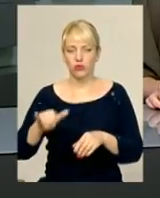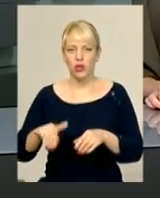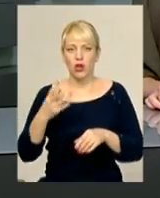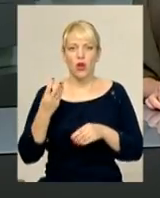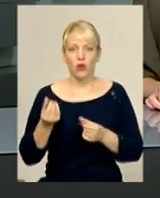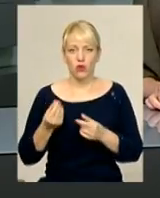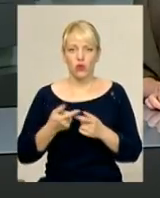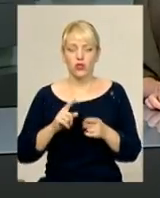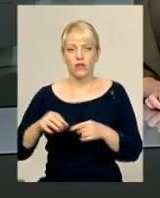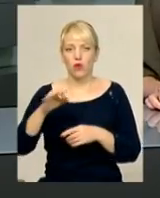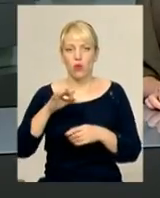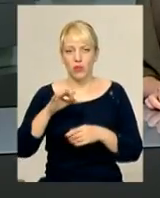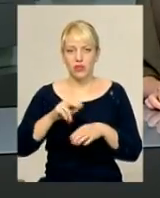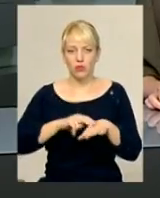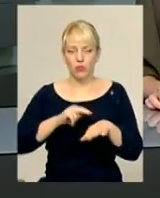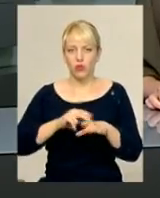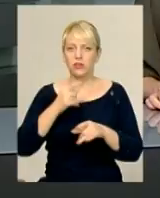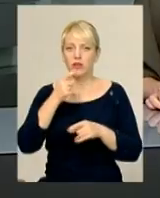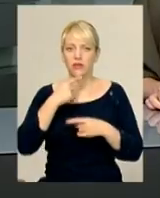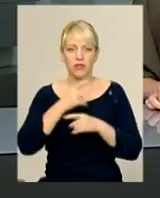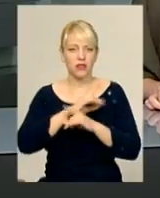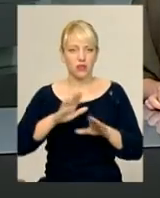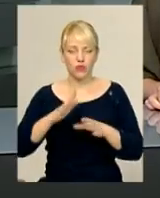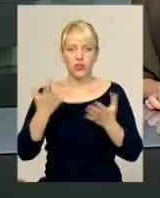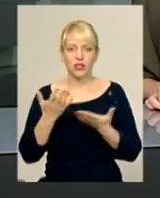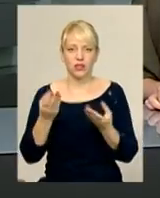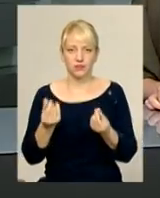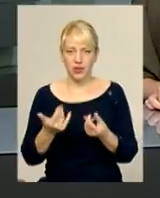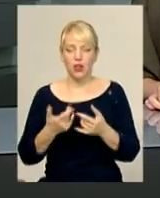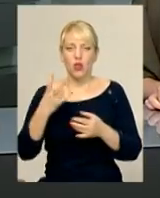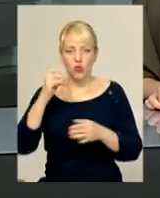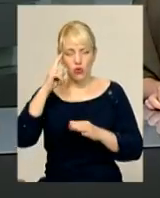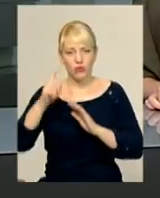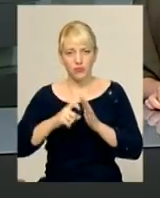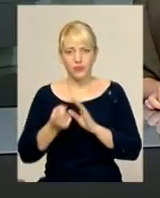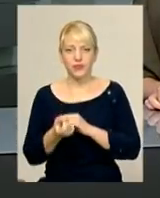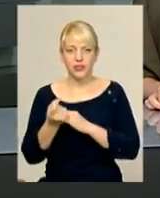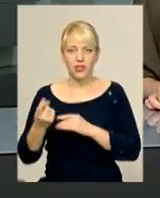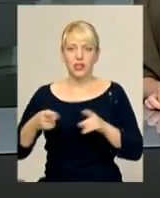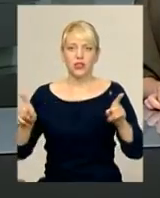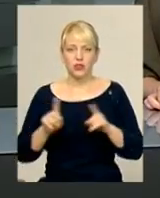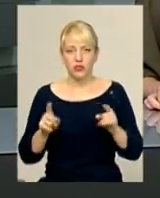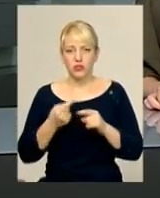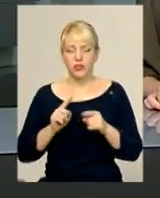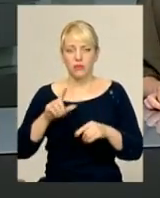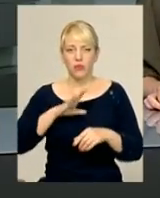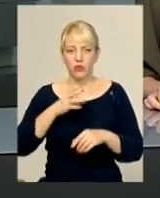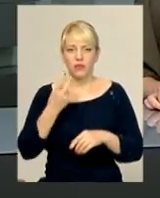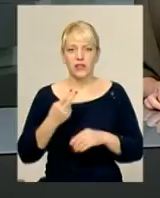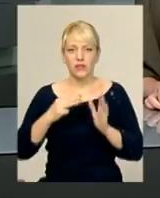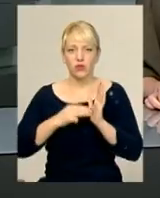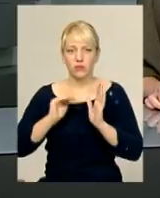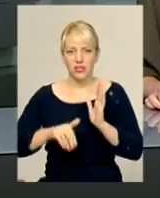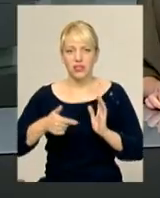обласному правоохоронному відомстві суму не розголошують. Однак з перевірених джерел стало відомо, що це було 28 тисяч доларів США